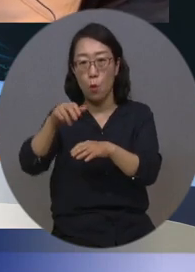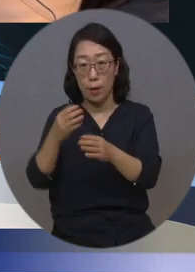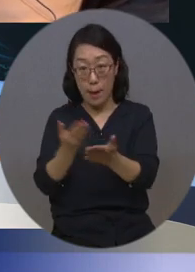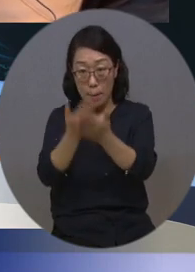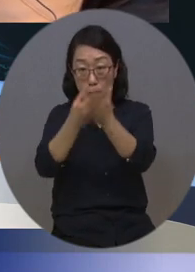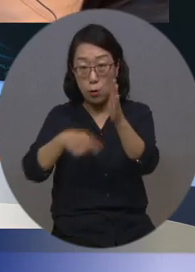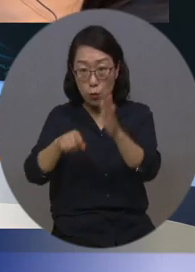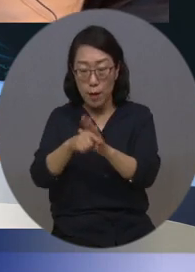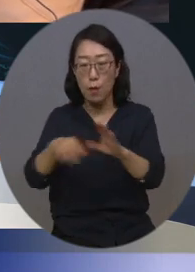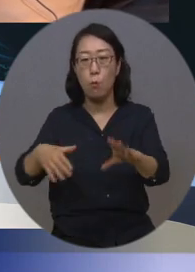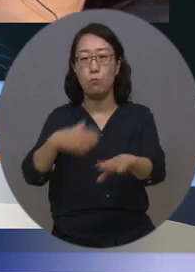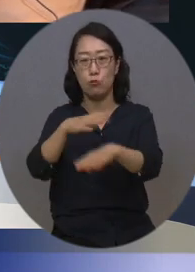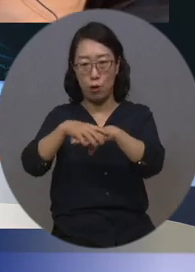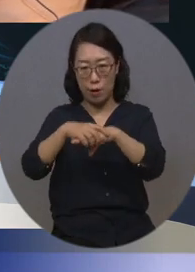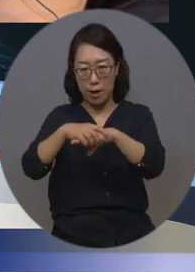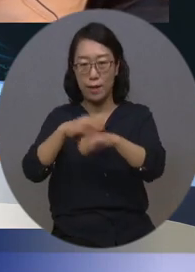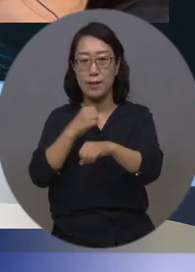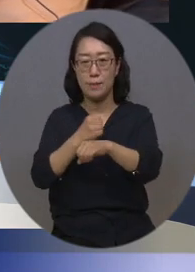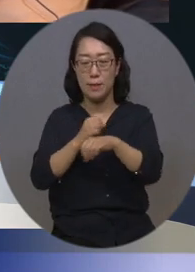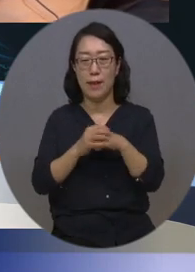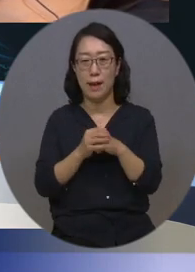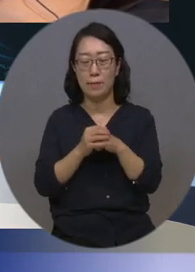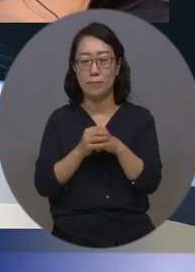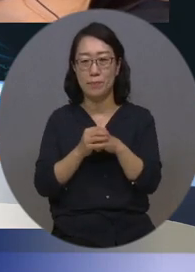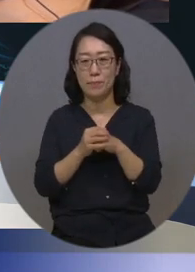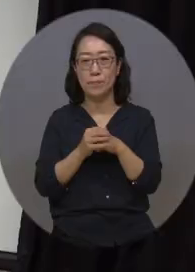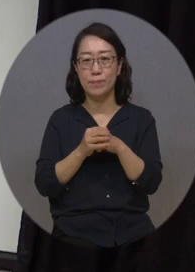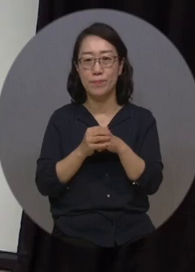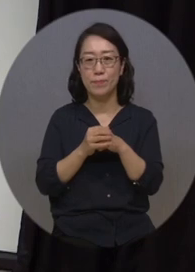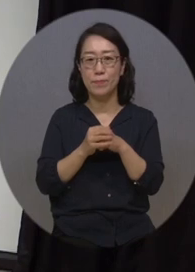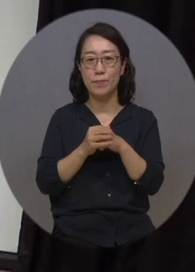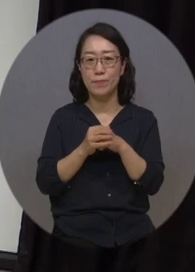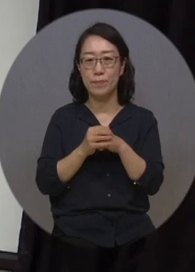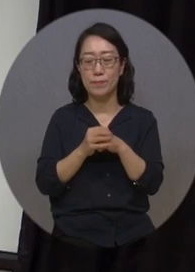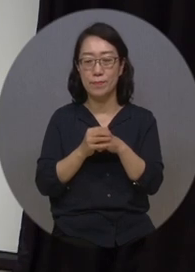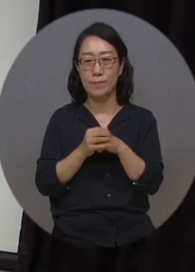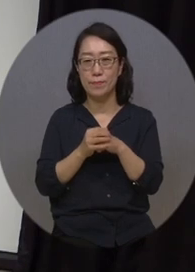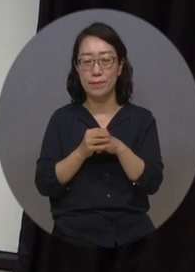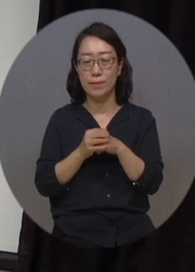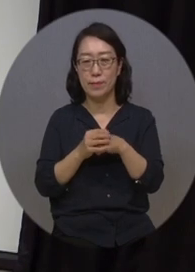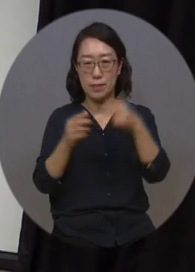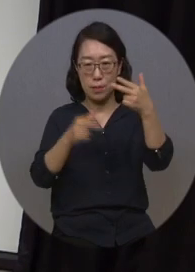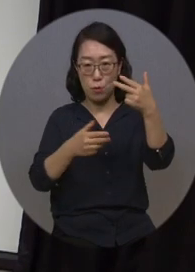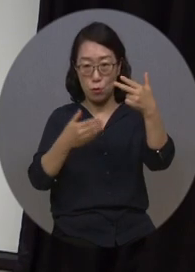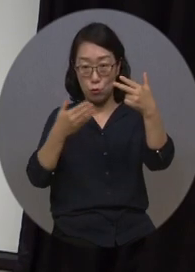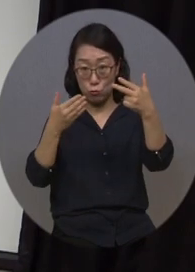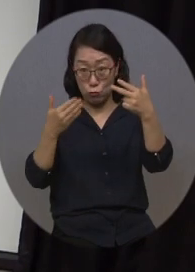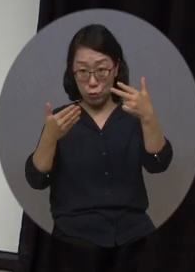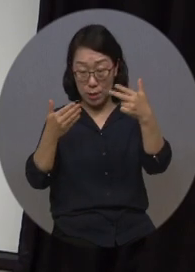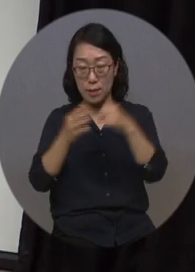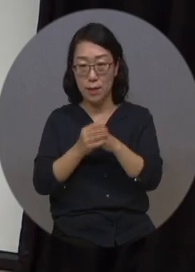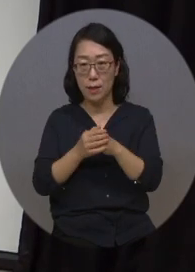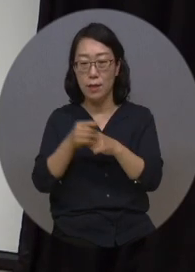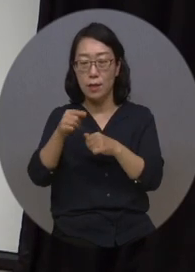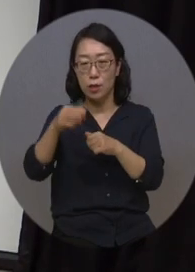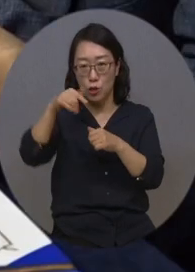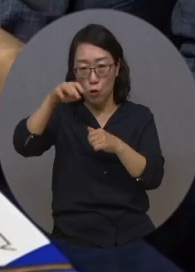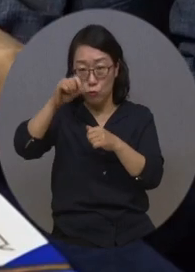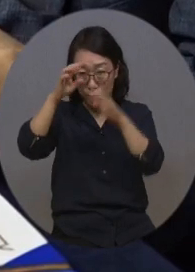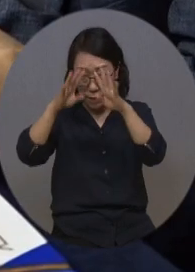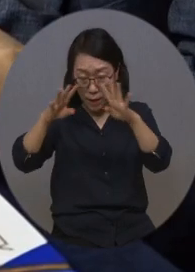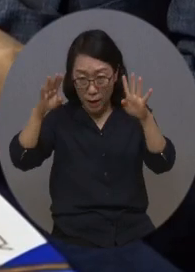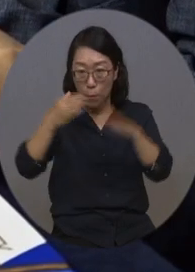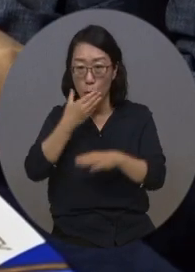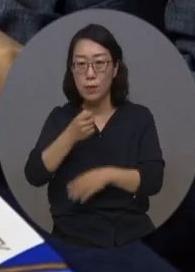체결했습니다. 조은빈 기자가 보도합니다. 지난 9일 청운대학교 공연영상교육지원센터와